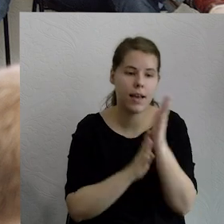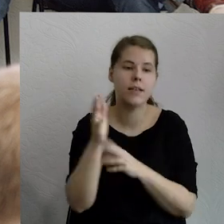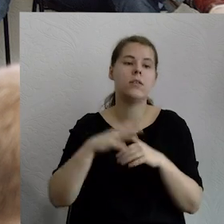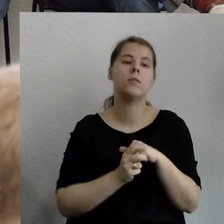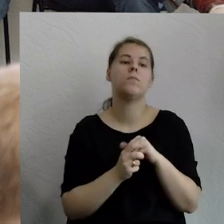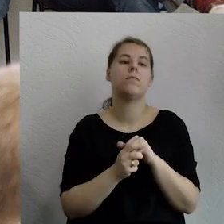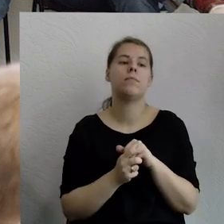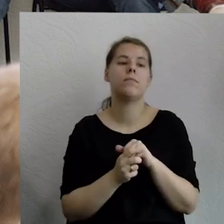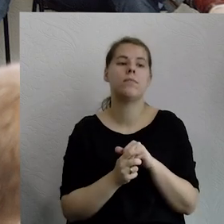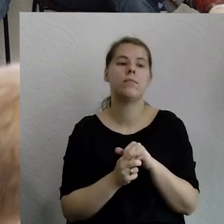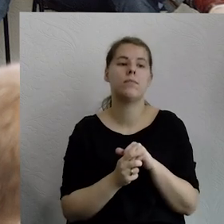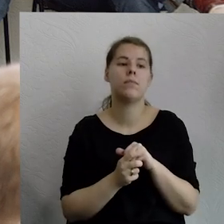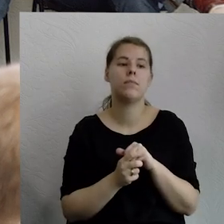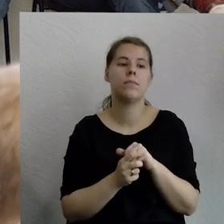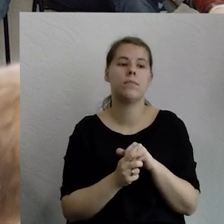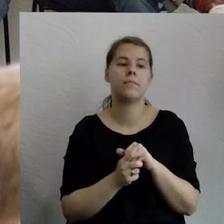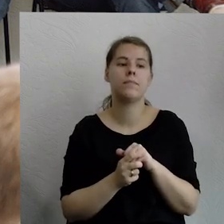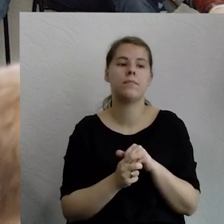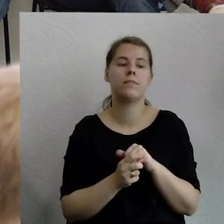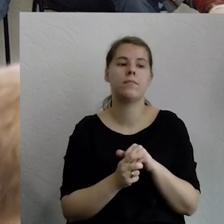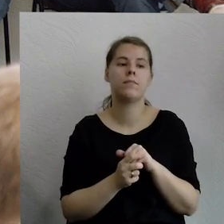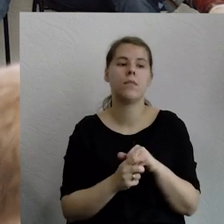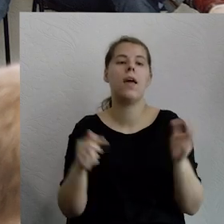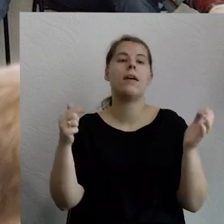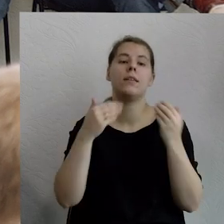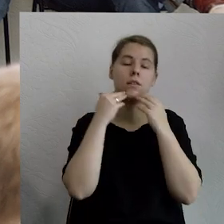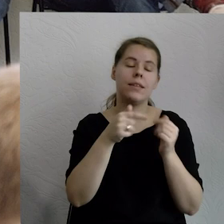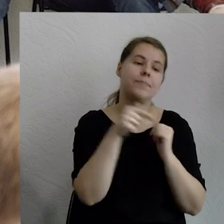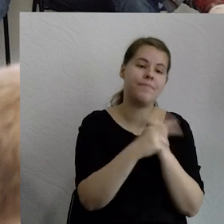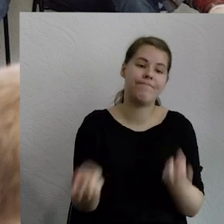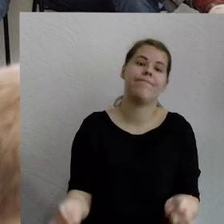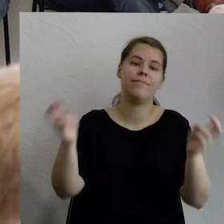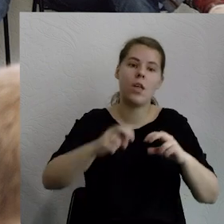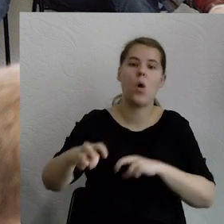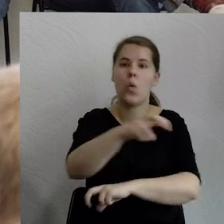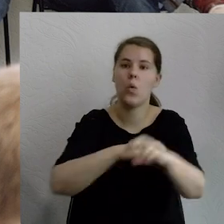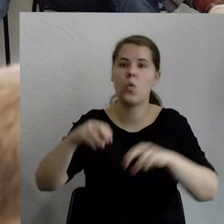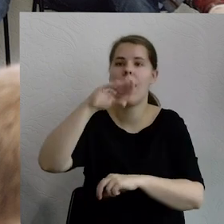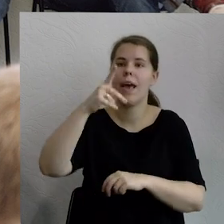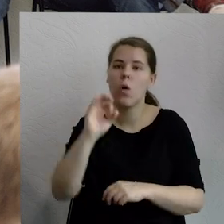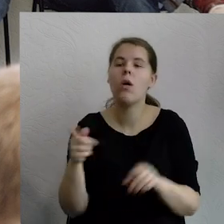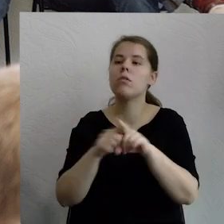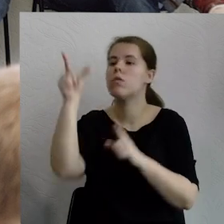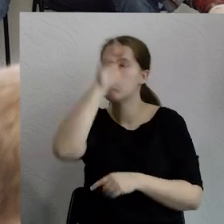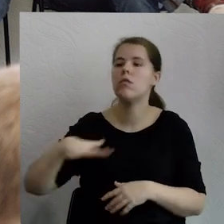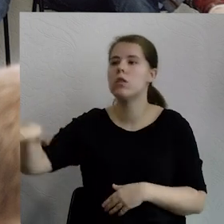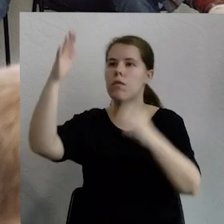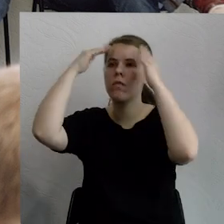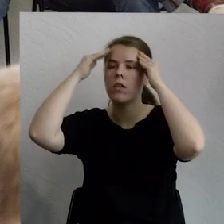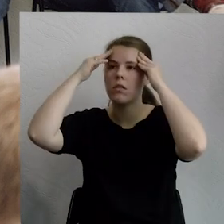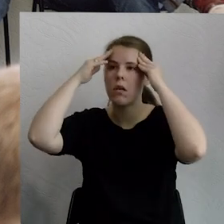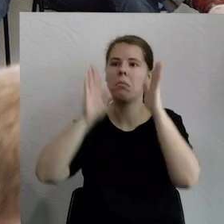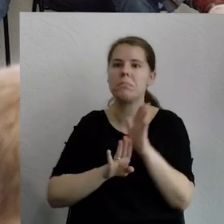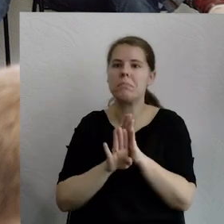przeciwko ówczesnemu reżimowi. Ruchy ekologiczne były bardzo, bardzo silne i świadomość społeczna była, nie wiem, czy z